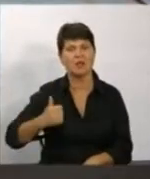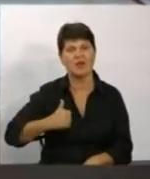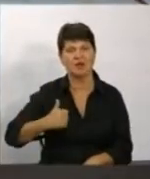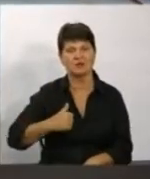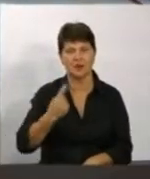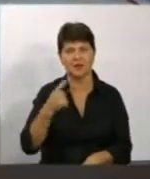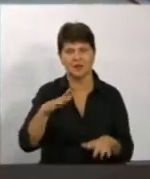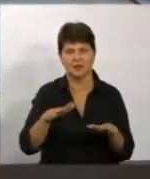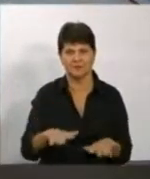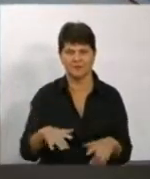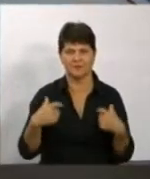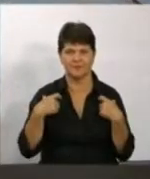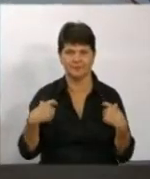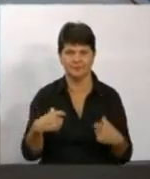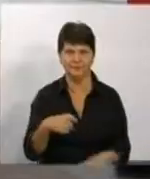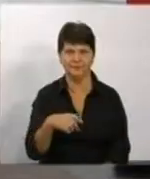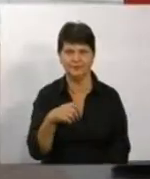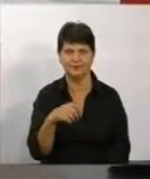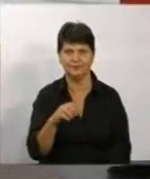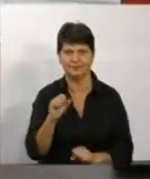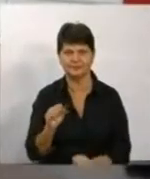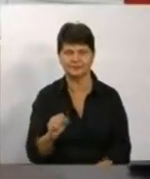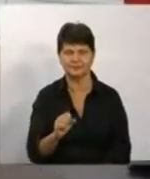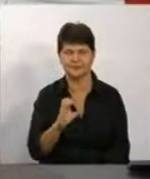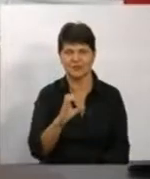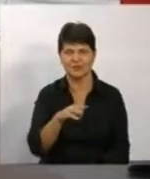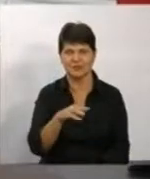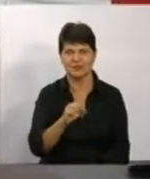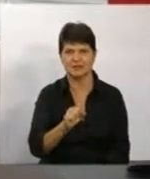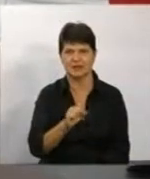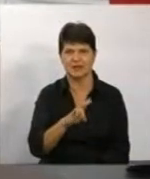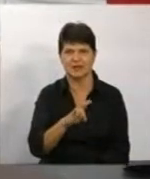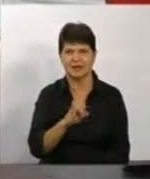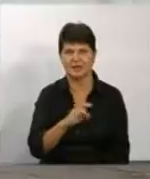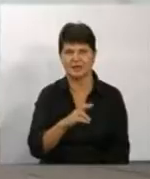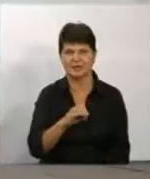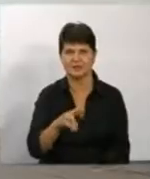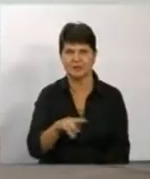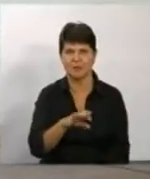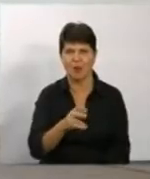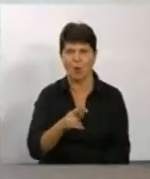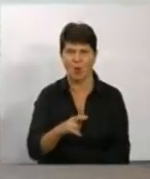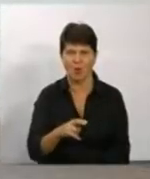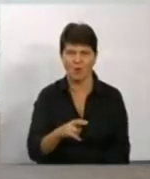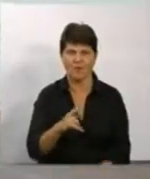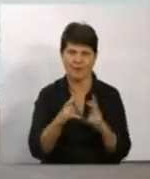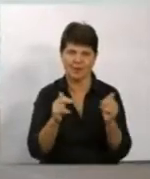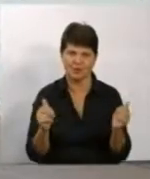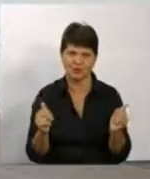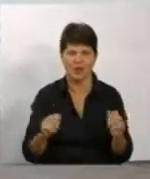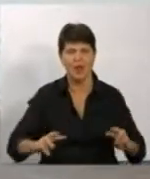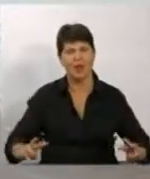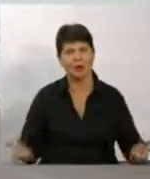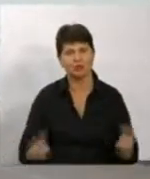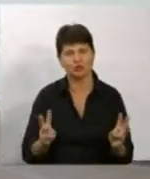перше місце здобув лейтенант служби цивільного захисту Станіслав Поляков, Дніпропетровська область. Кращим начальником караулу державної пожежно